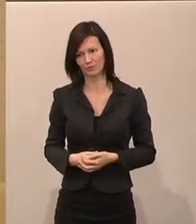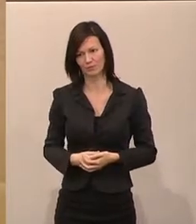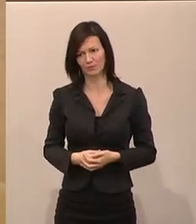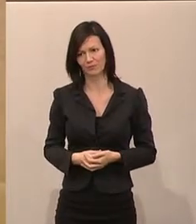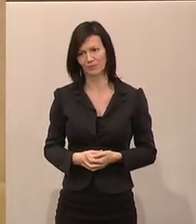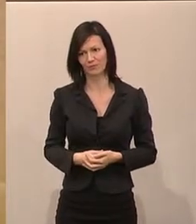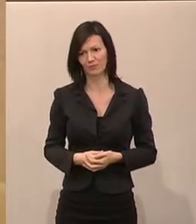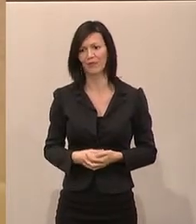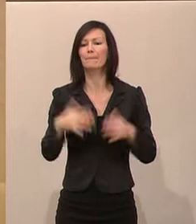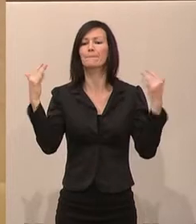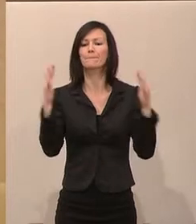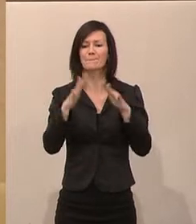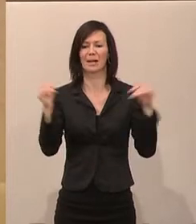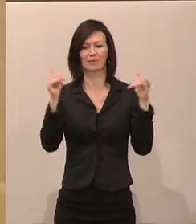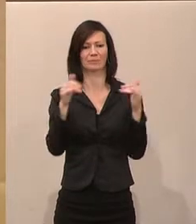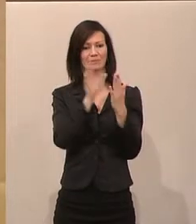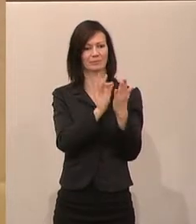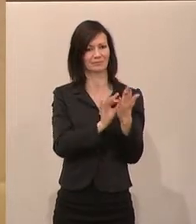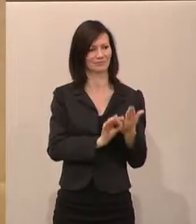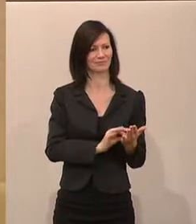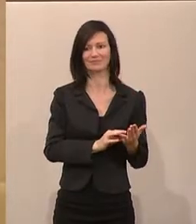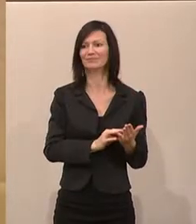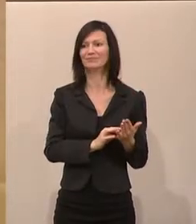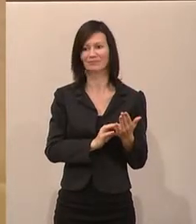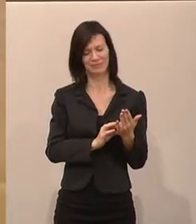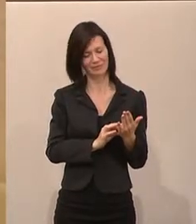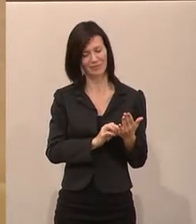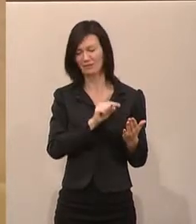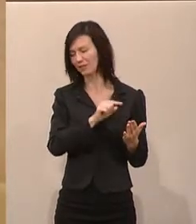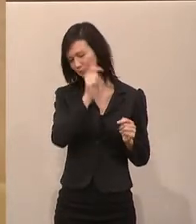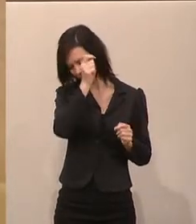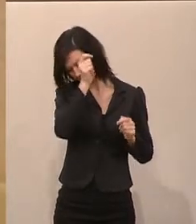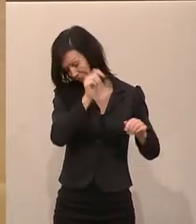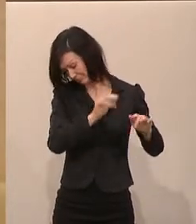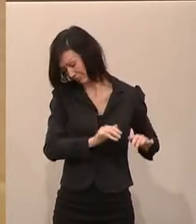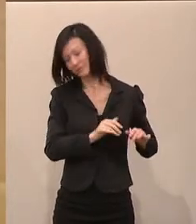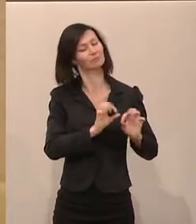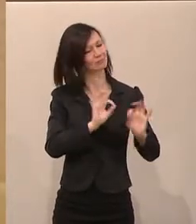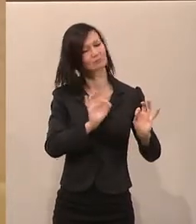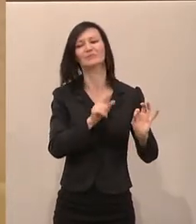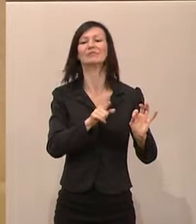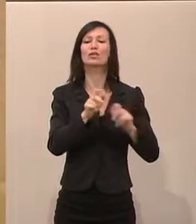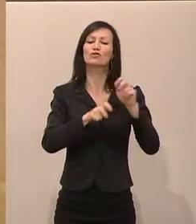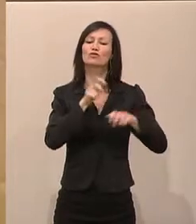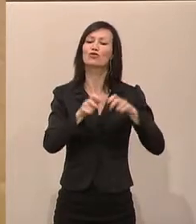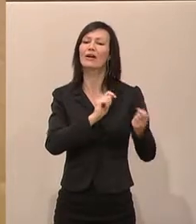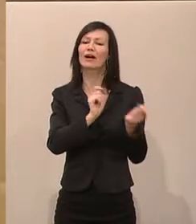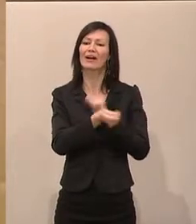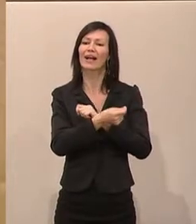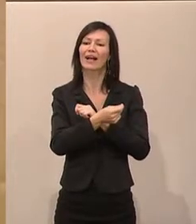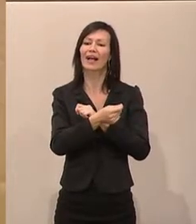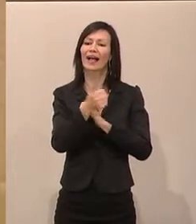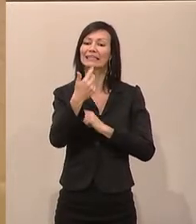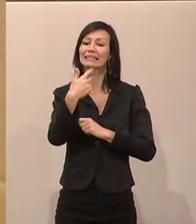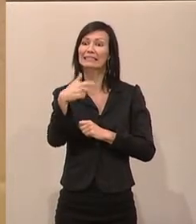-Protokolls, die geschätzten Kollegen machen einen hervorragenden Job, wurde eine derartige Steuerreform von einem Drittel der